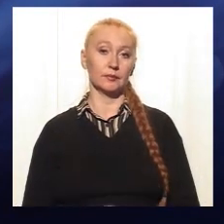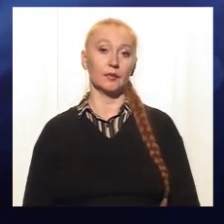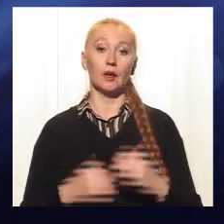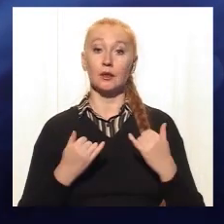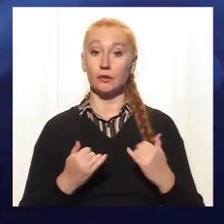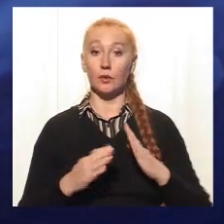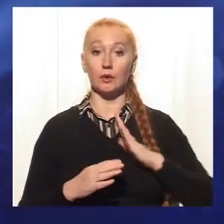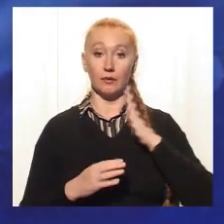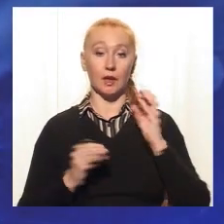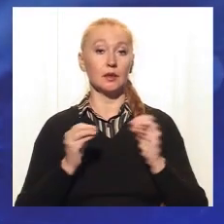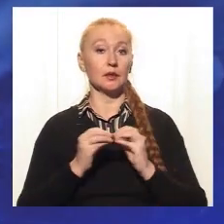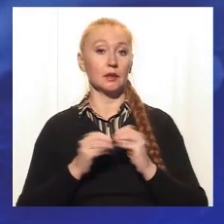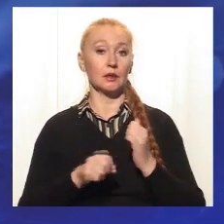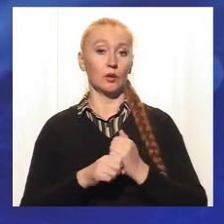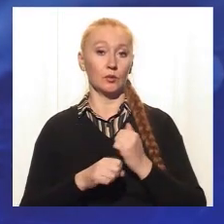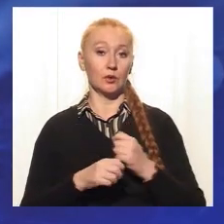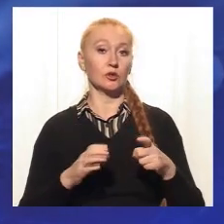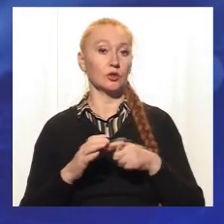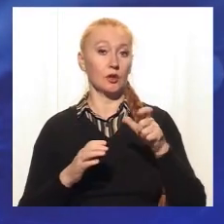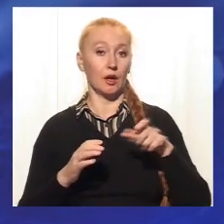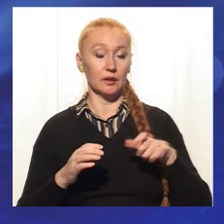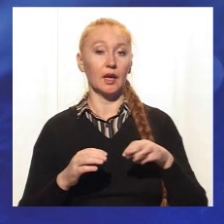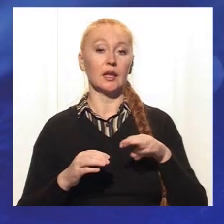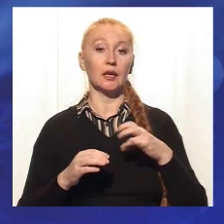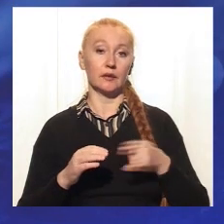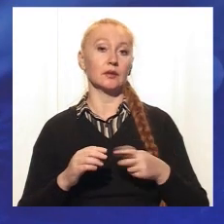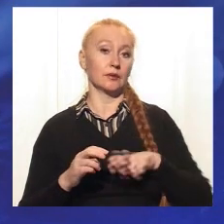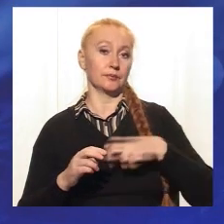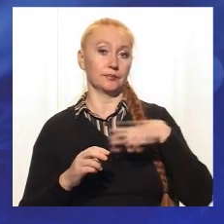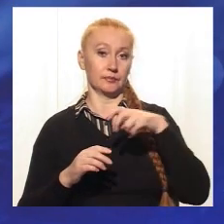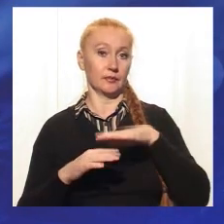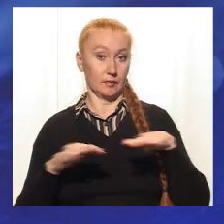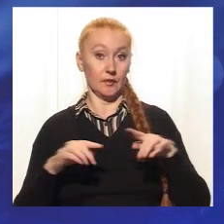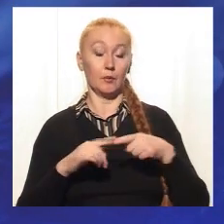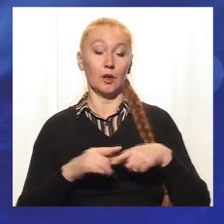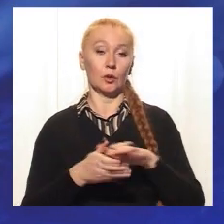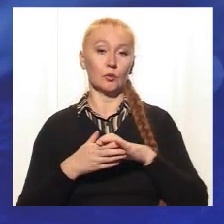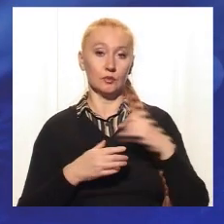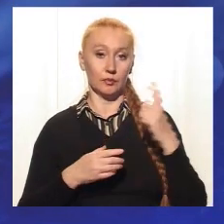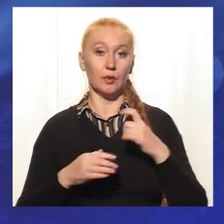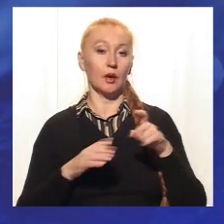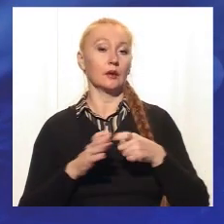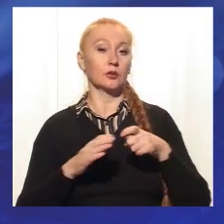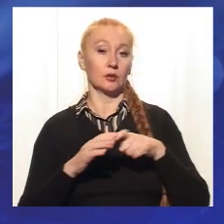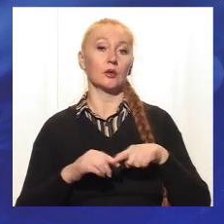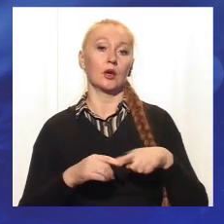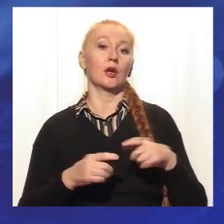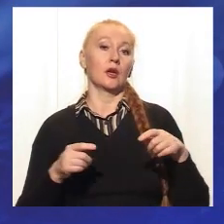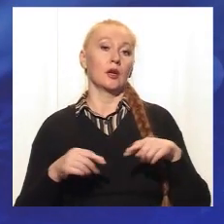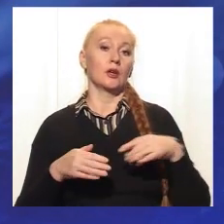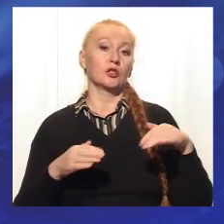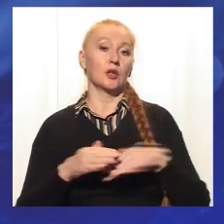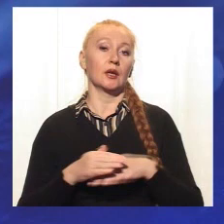Сьогодні вранці 10 робітників шахти Тернівська піднялися на поверхню. Про це суспільному, розповів гірник шахти Гвардійська Володимир